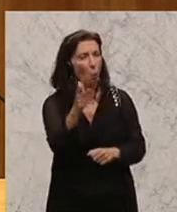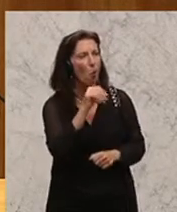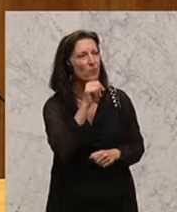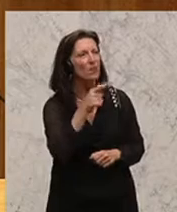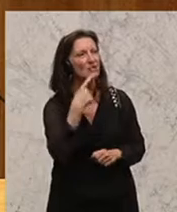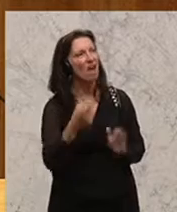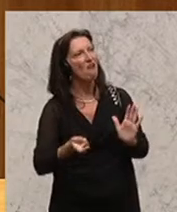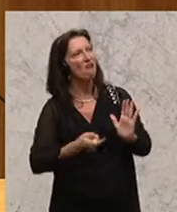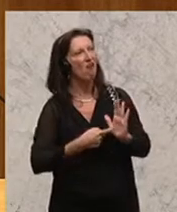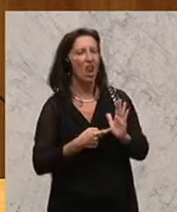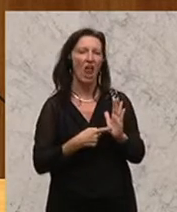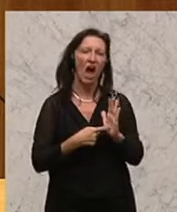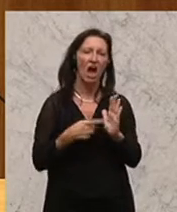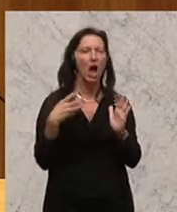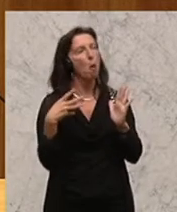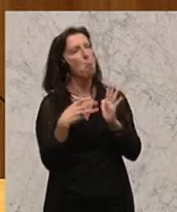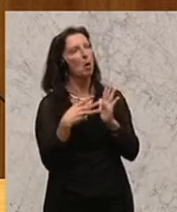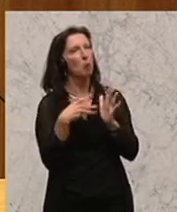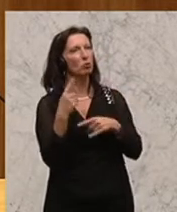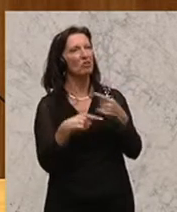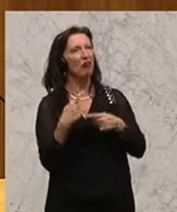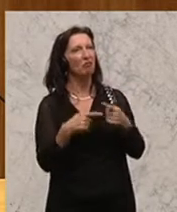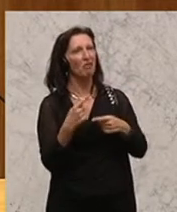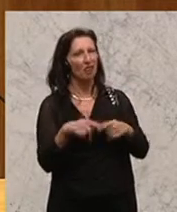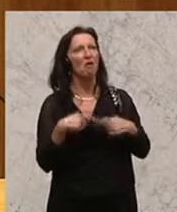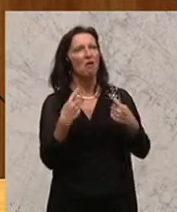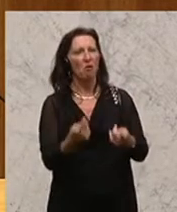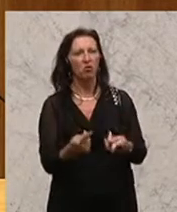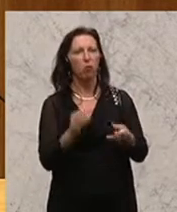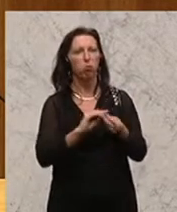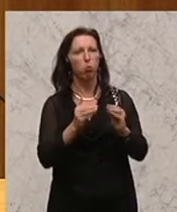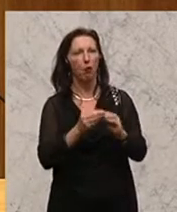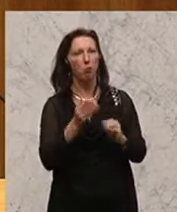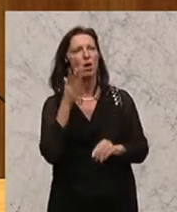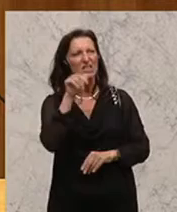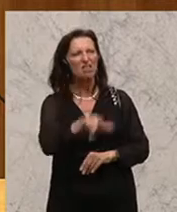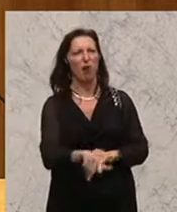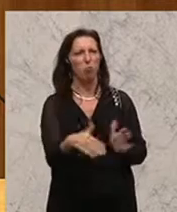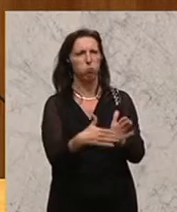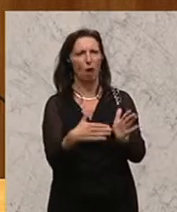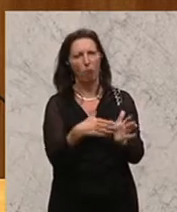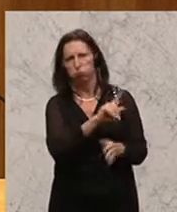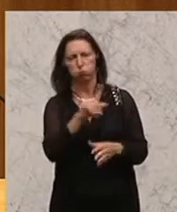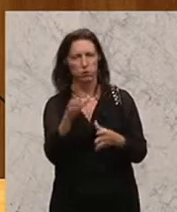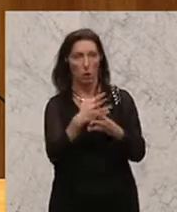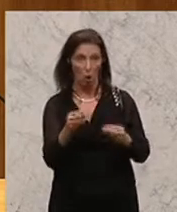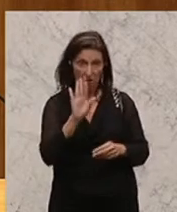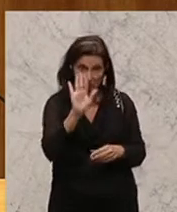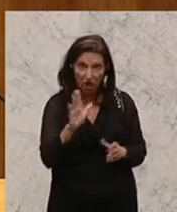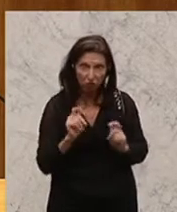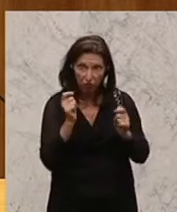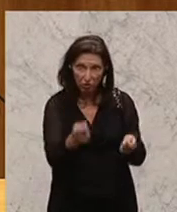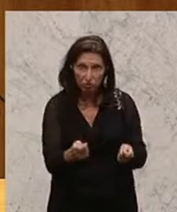fordern ein Begutachtungsverfahren, damit das Problem erst in zwei Monaten gelöst werden kann. Ihr Vorschlag heute, ein